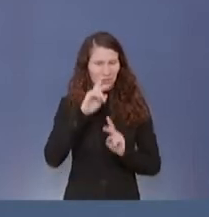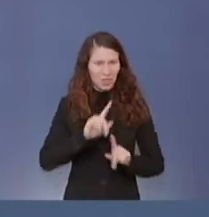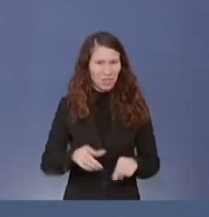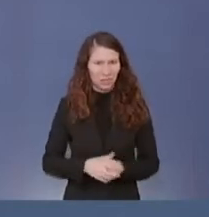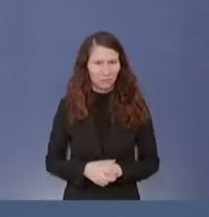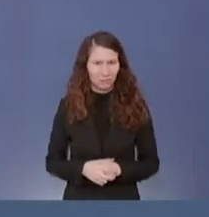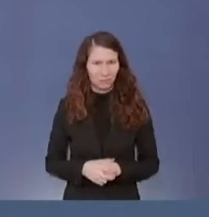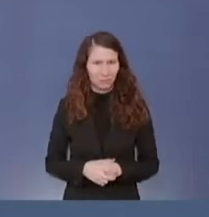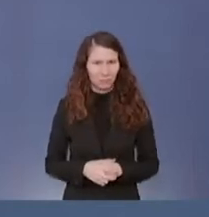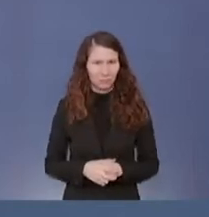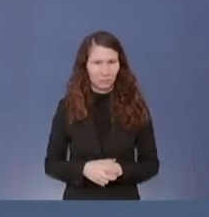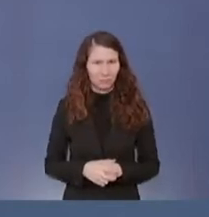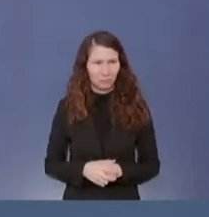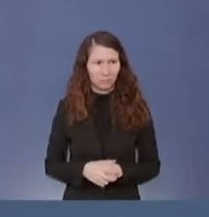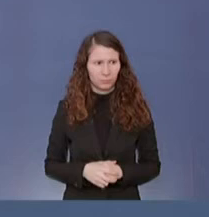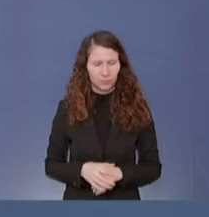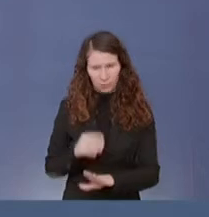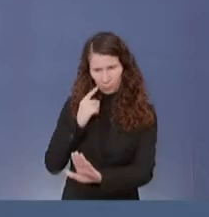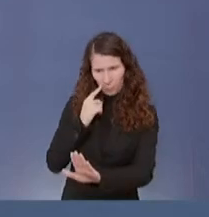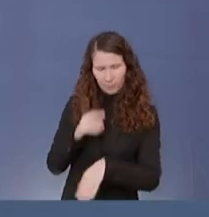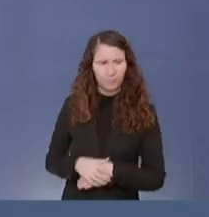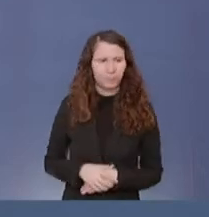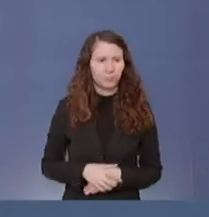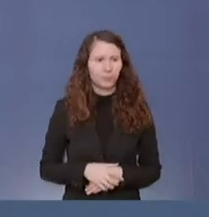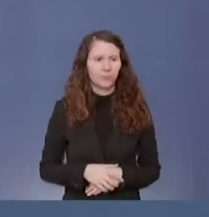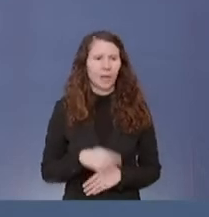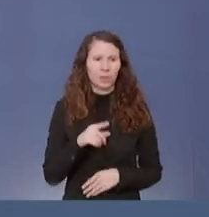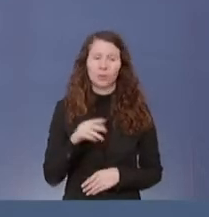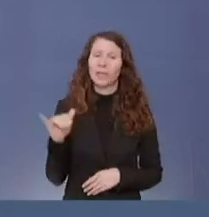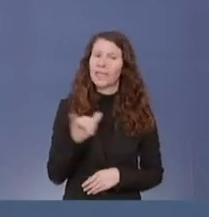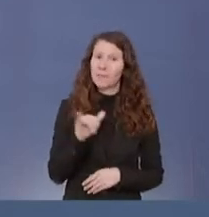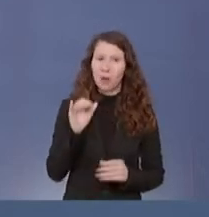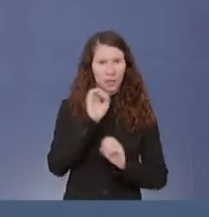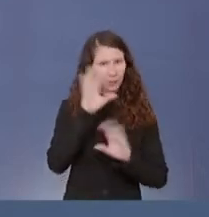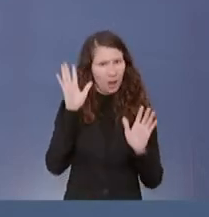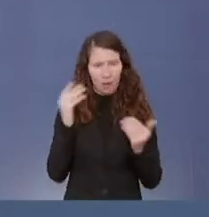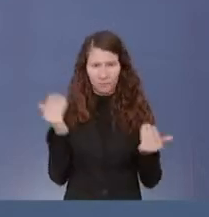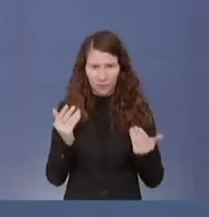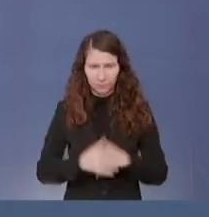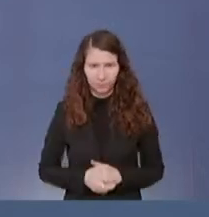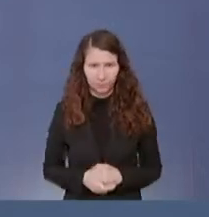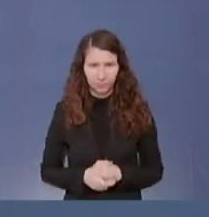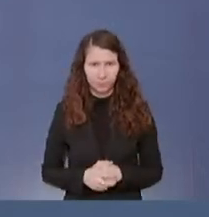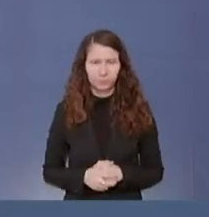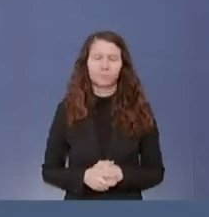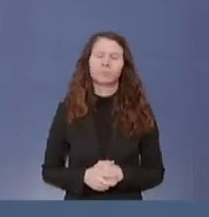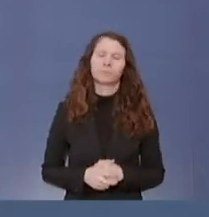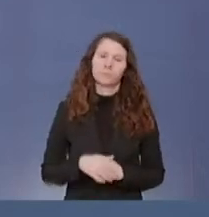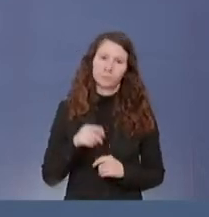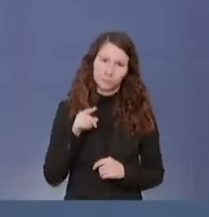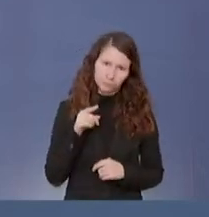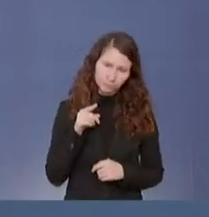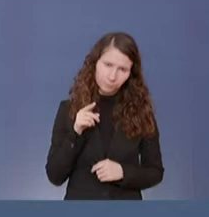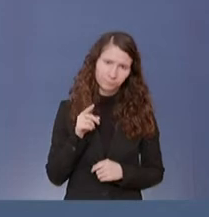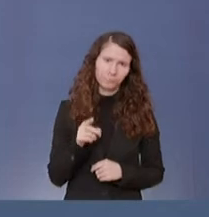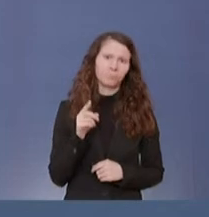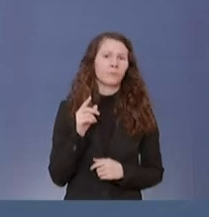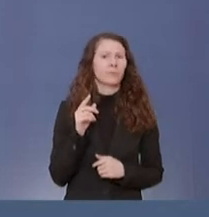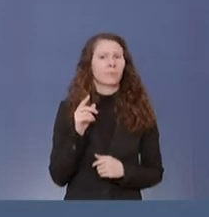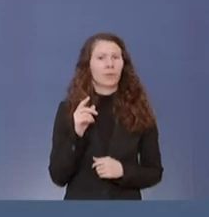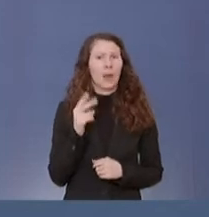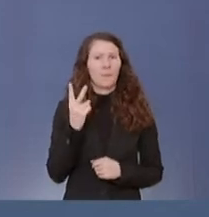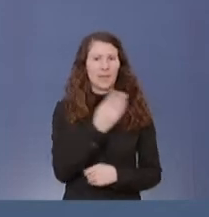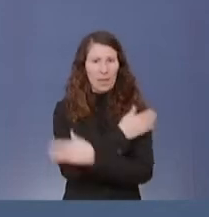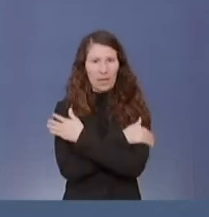immer klar war, ist, dass die bilateralen Vereinbarungen weder die